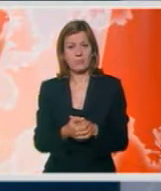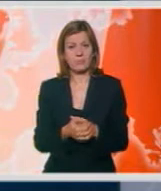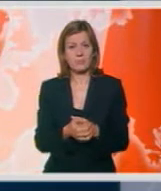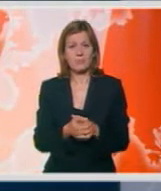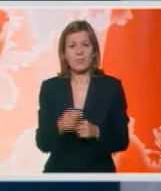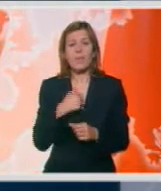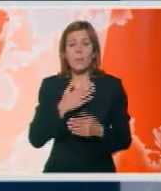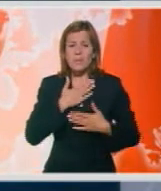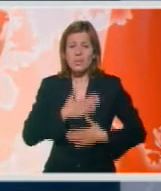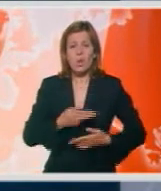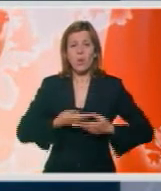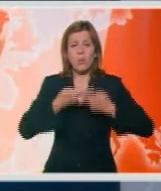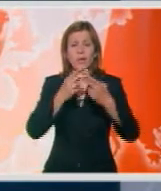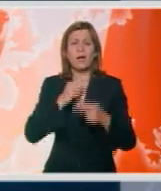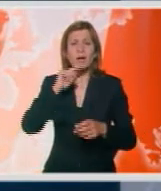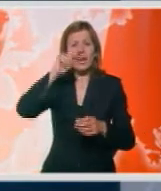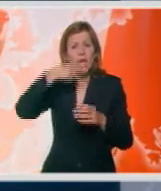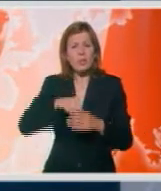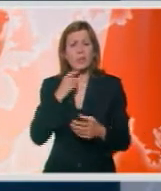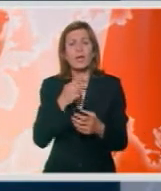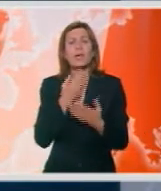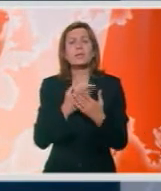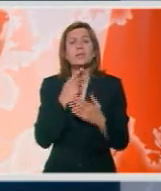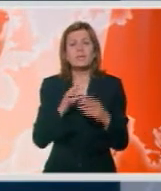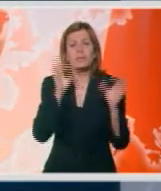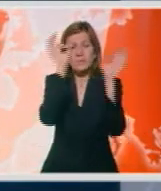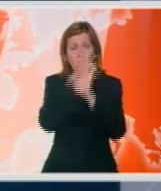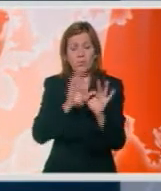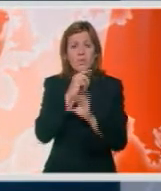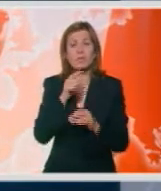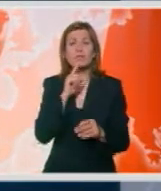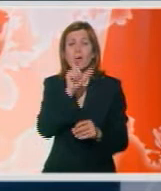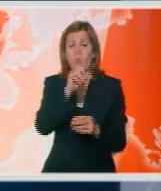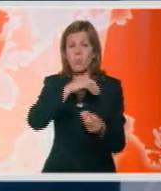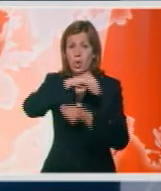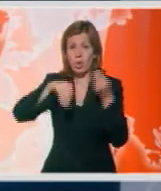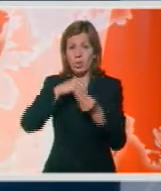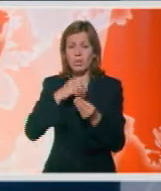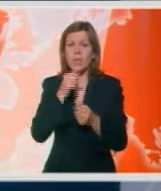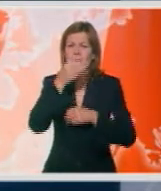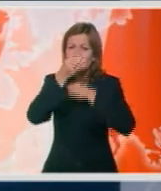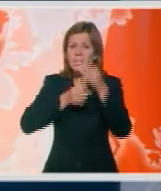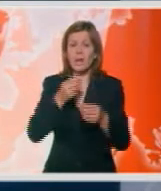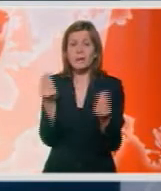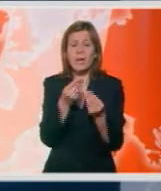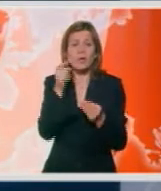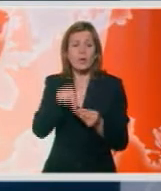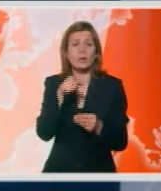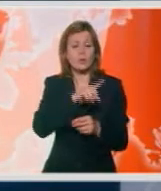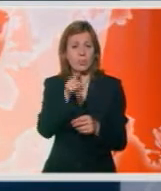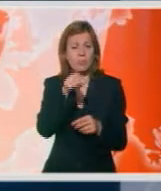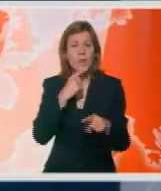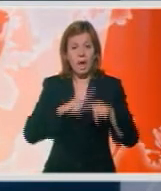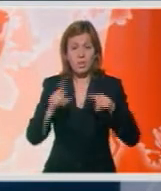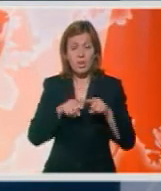Želala bih da uputim najdublje saučešće porodicama žrtava. Sada sledi vrlo obsežna istraga kako je došlo do ovoga, a